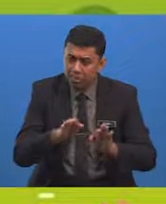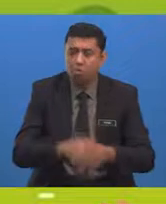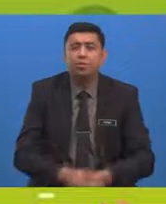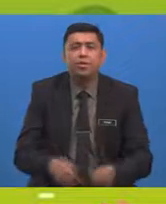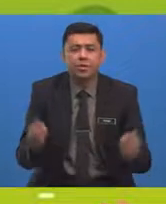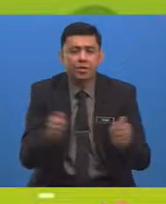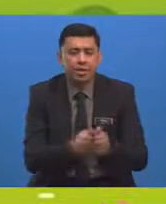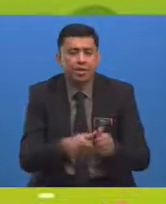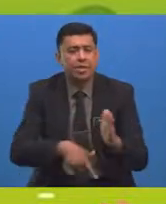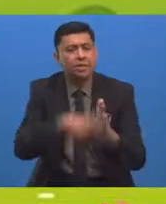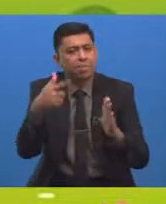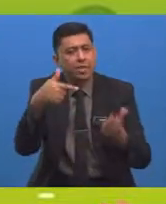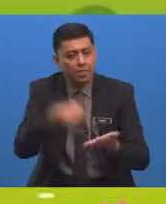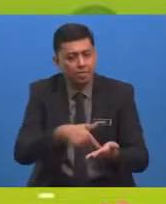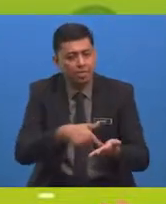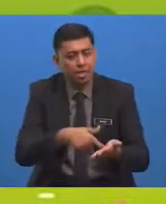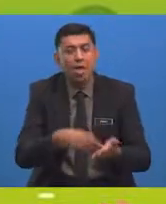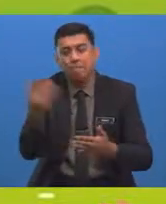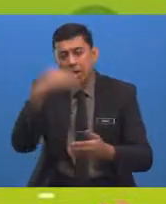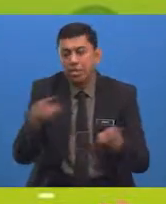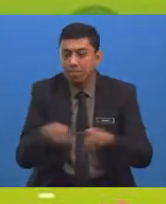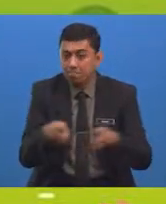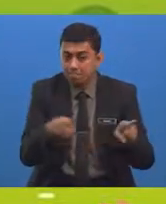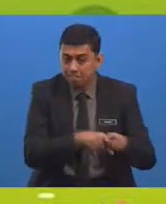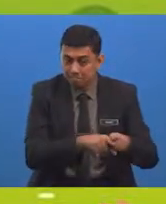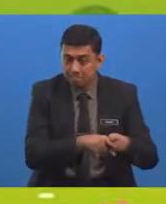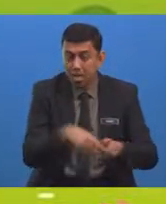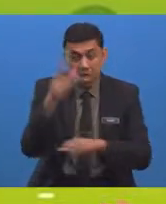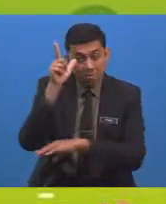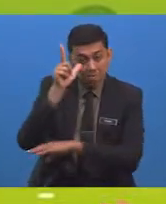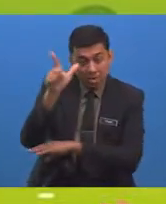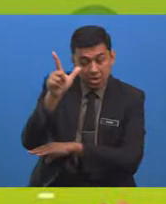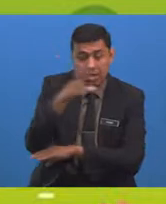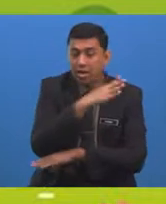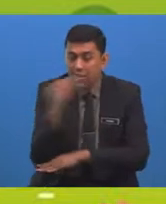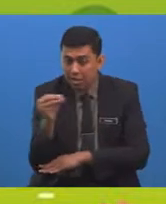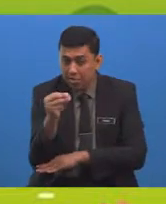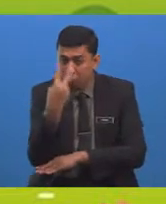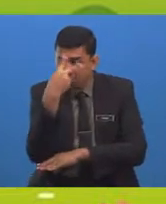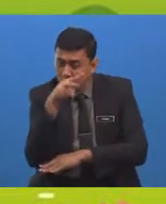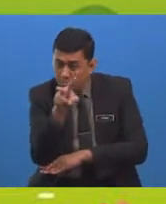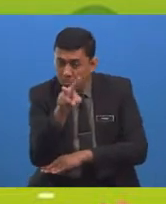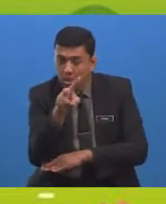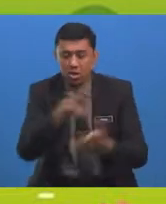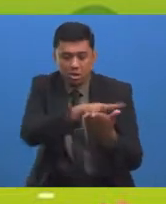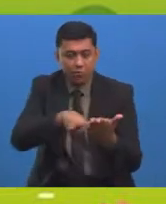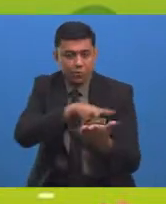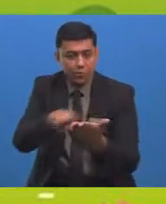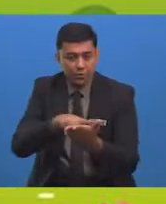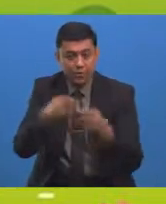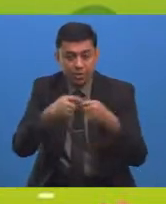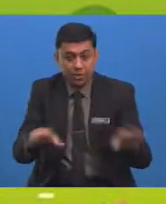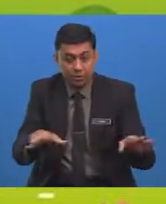Marilah kita bersama-sama Melihat dan memerhati video yang telah